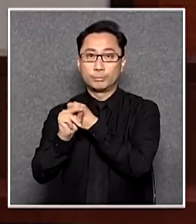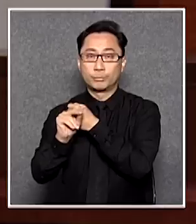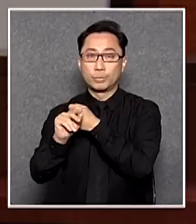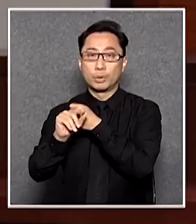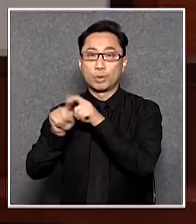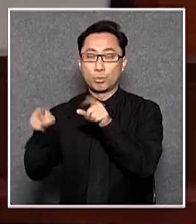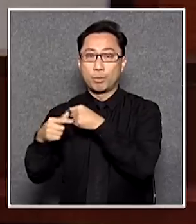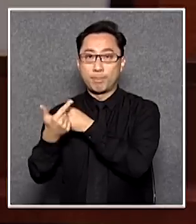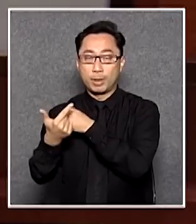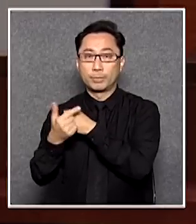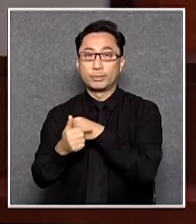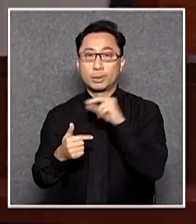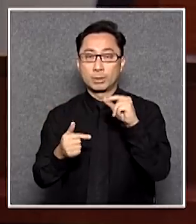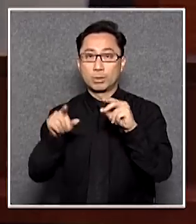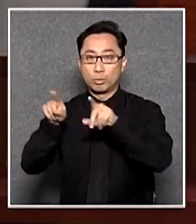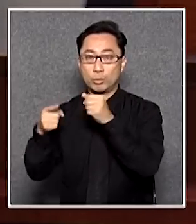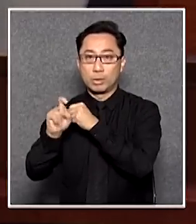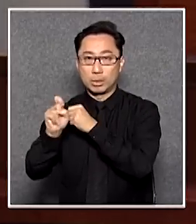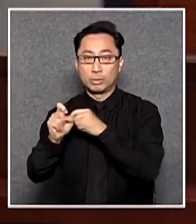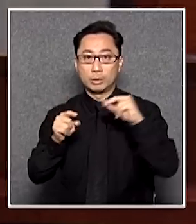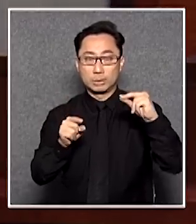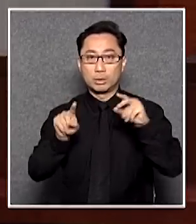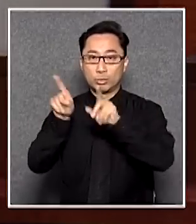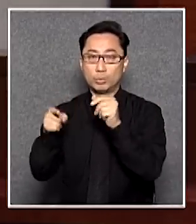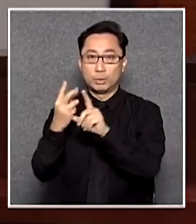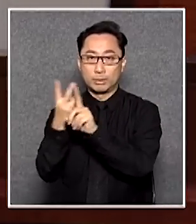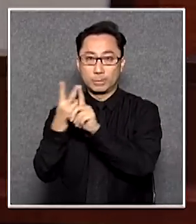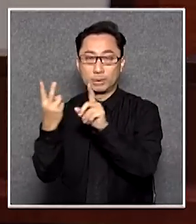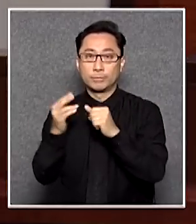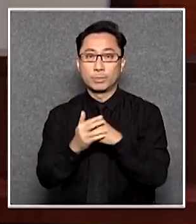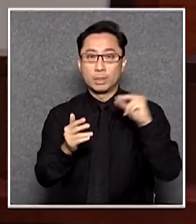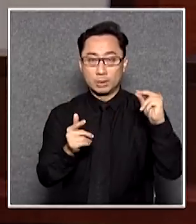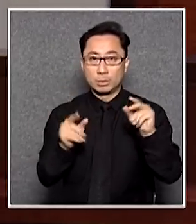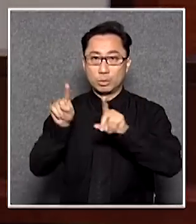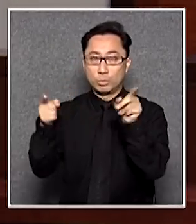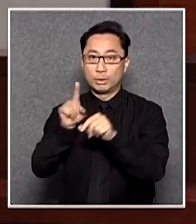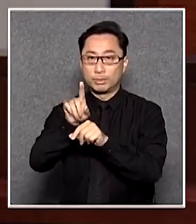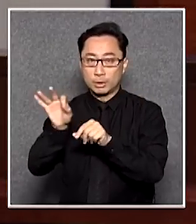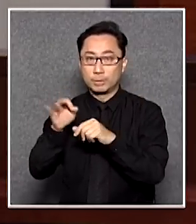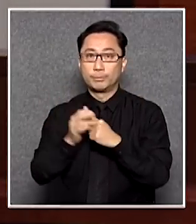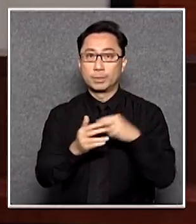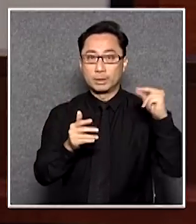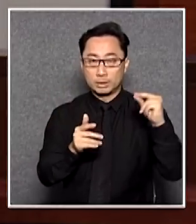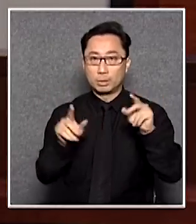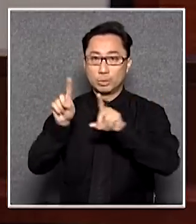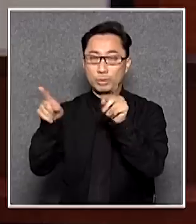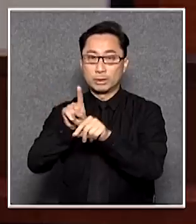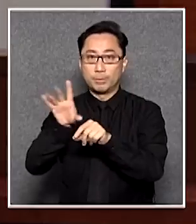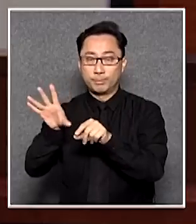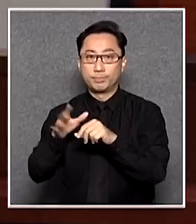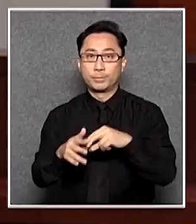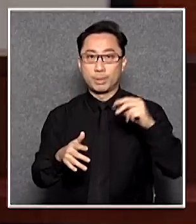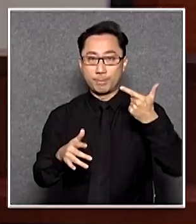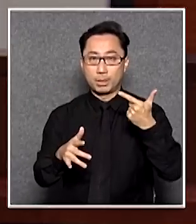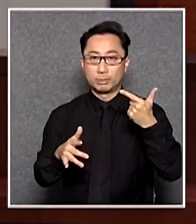八條、第七括弧九條、第七括弧十二條、第七括弧十三條、第七括弧十五條、第八